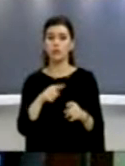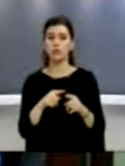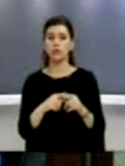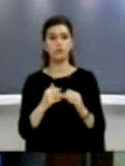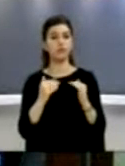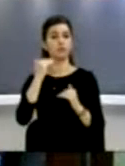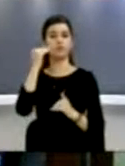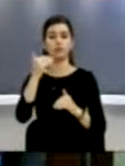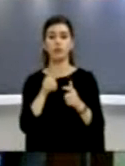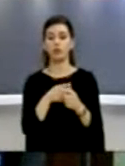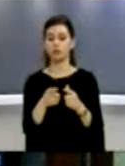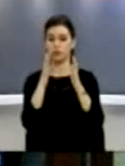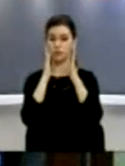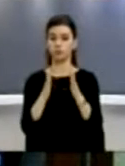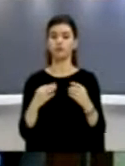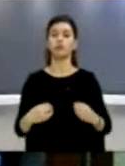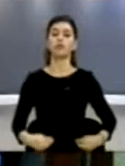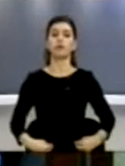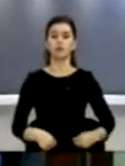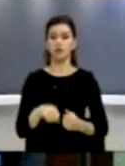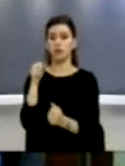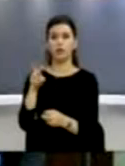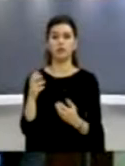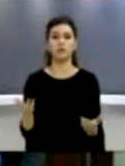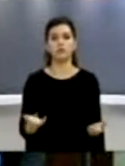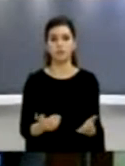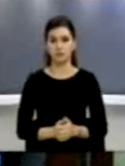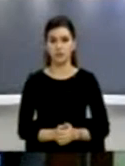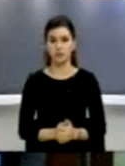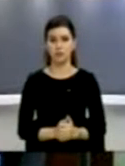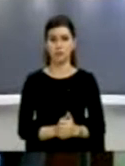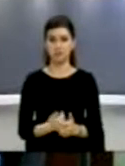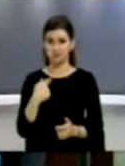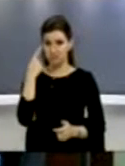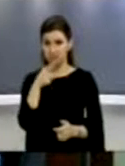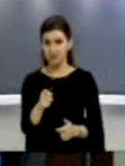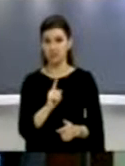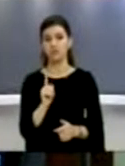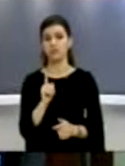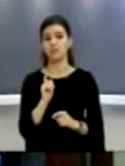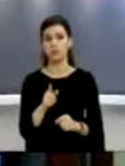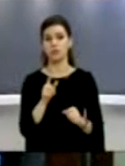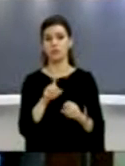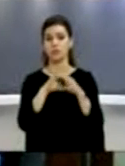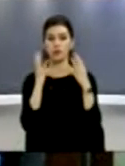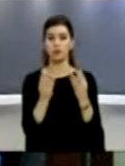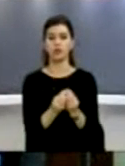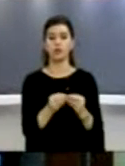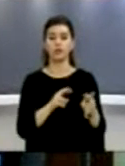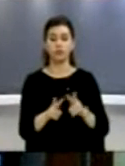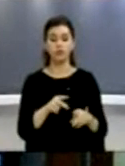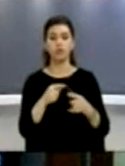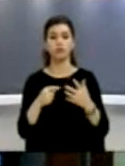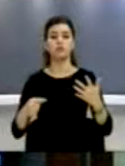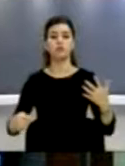lartë, ose profesional ose integritet moral. Pra, ndonëse kjo e këzistanë për se cilin kusht për gjyçtar, për kuror, mirëpo edhe